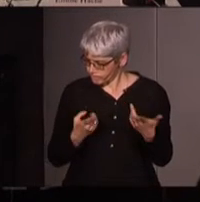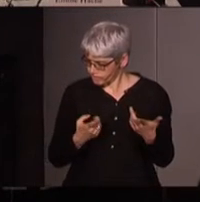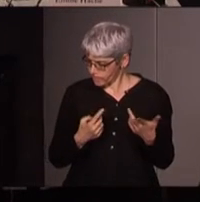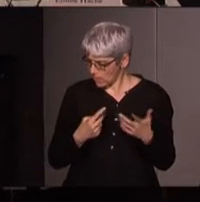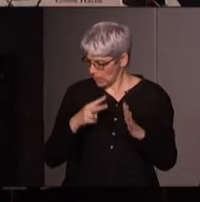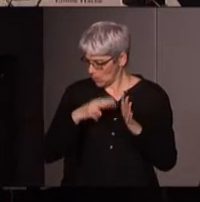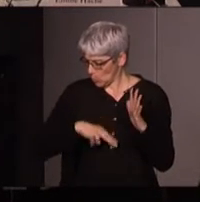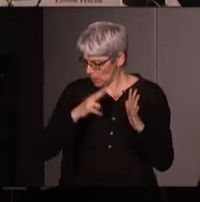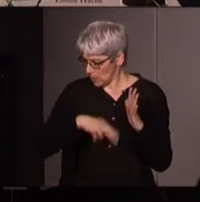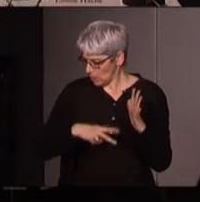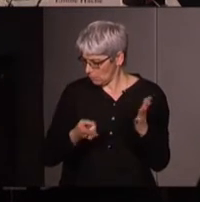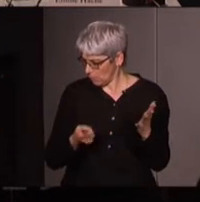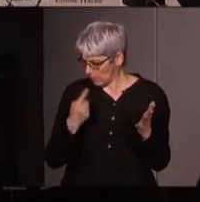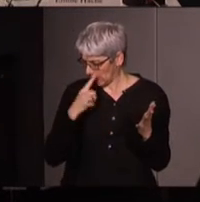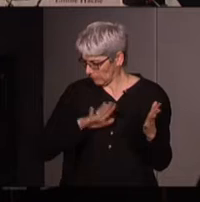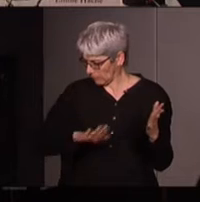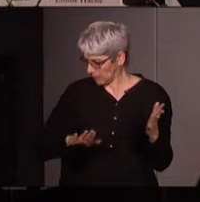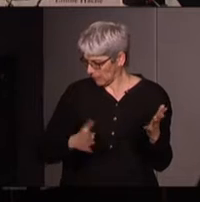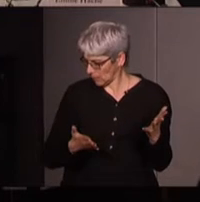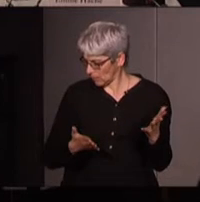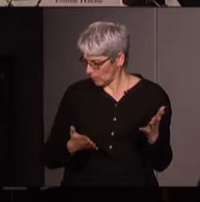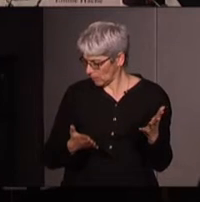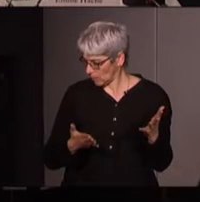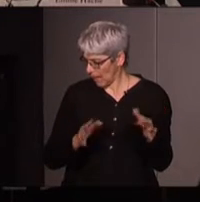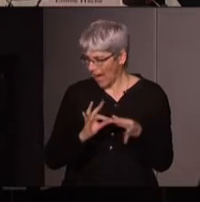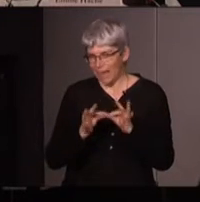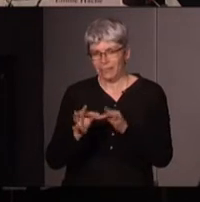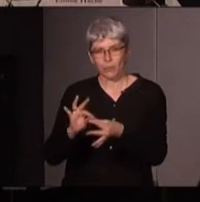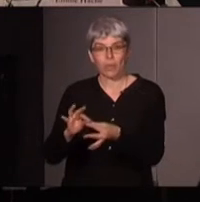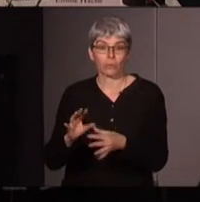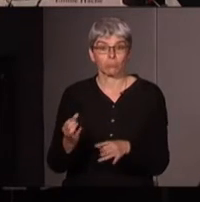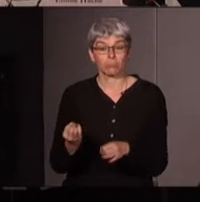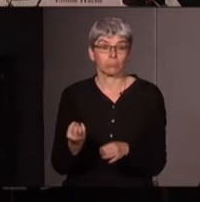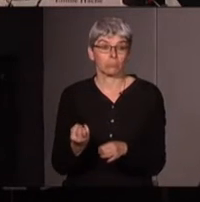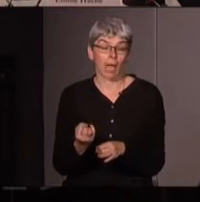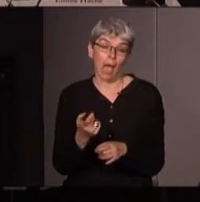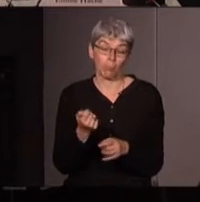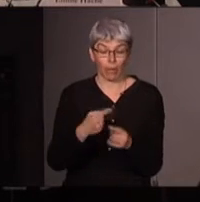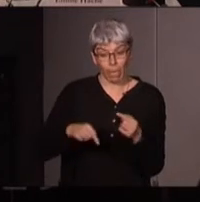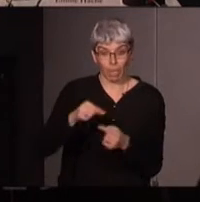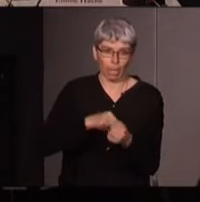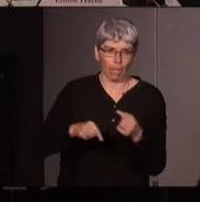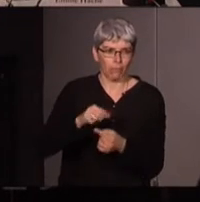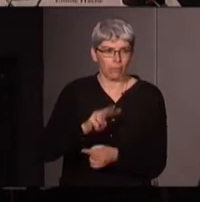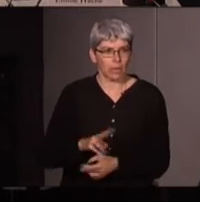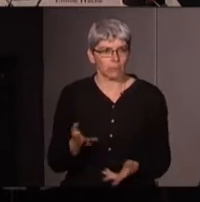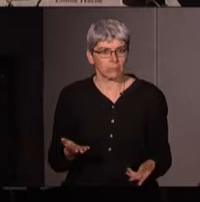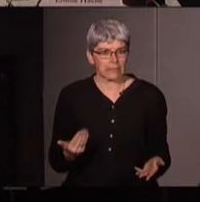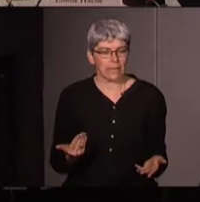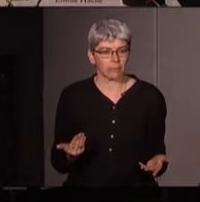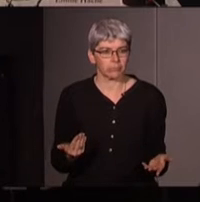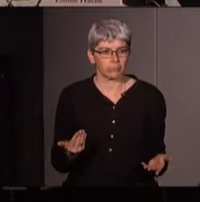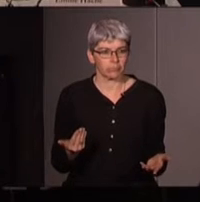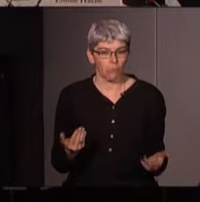je les lis j'ai l'impression que la spécificité c'est l'articulation alors désolé de tourner en rond mais c'est vraiment ça qui